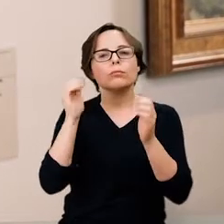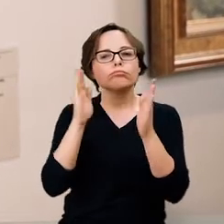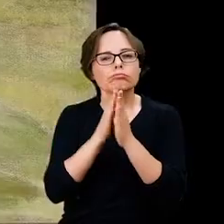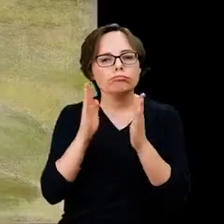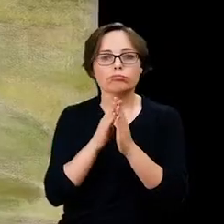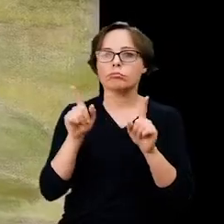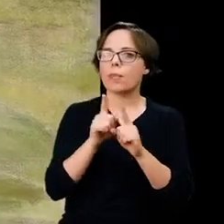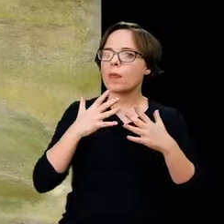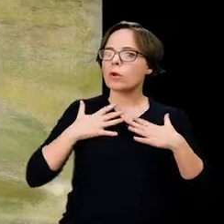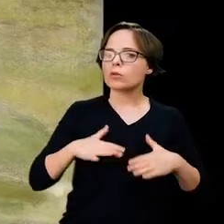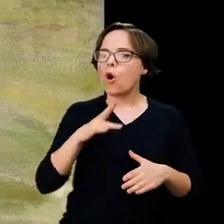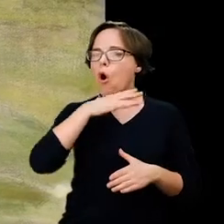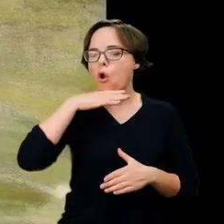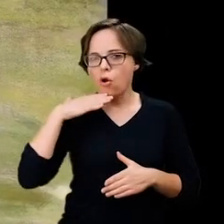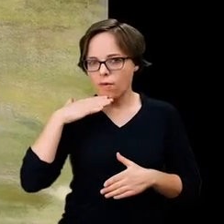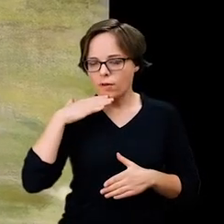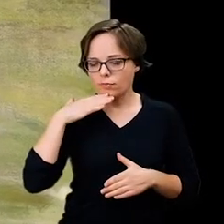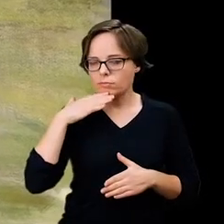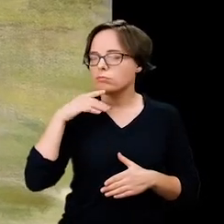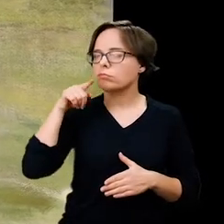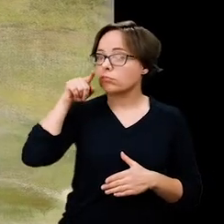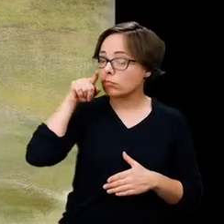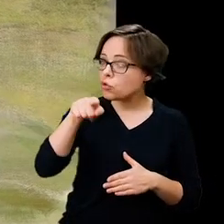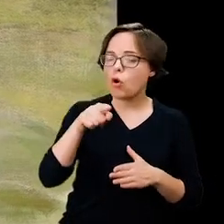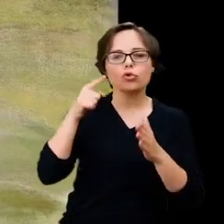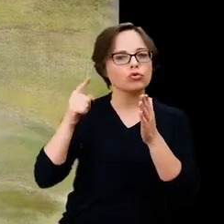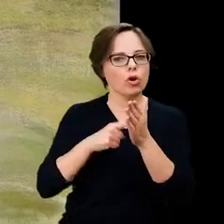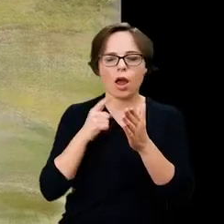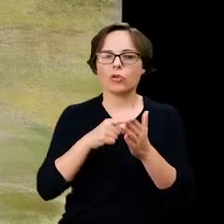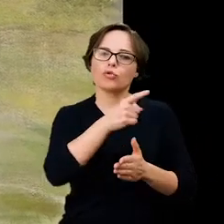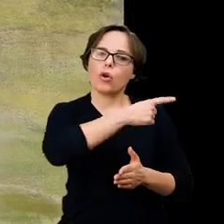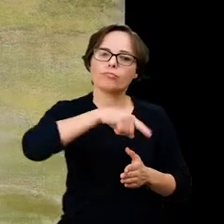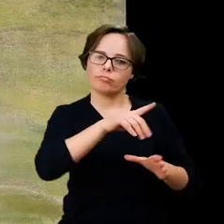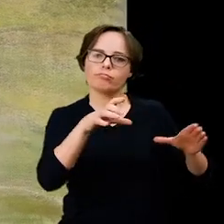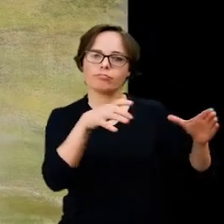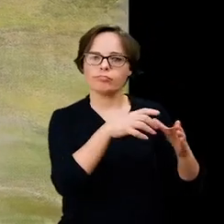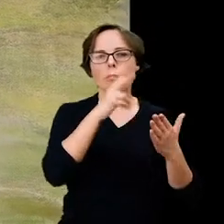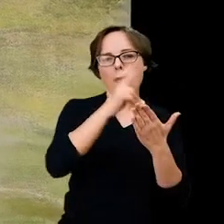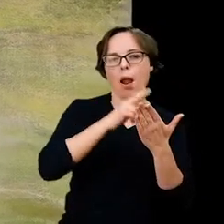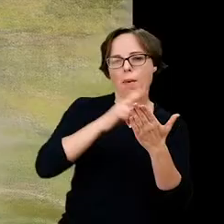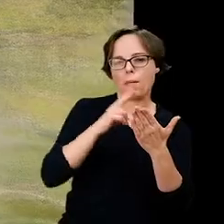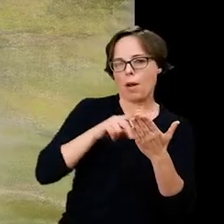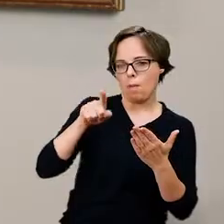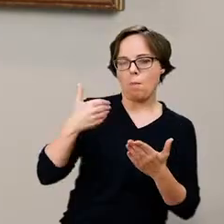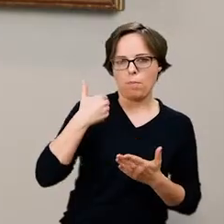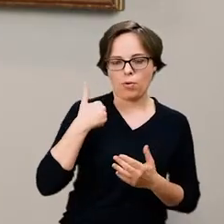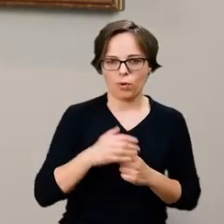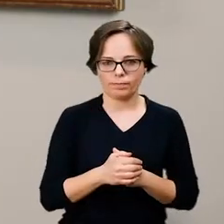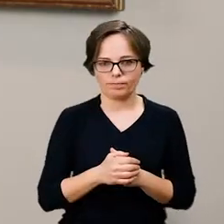strojów jej mieszkańców, stała się tematem wielu obrazów wspólnoty malarzy z Pontaven.